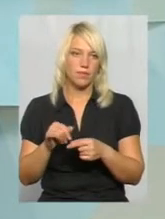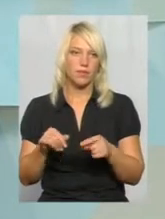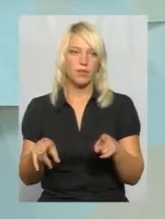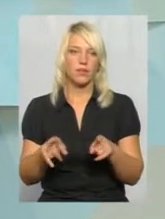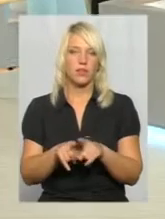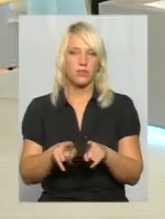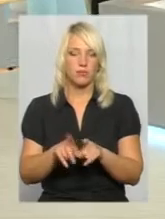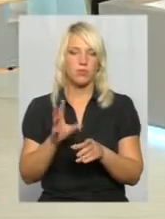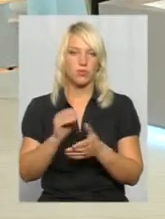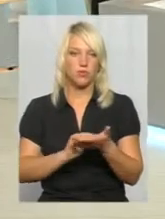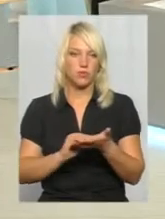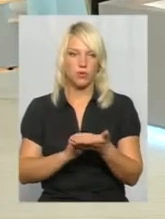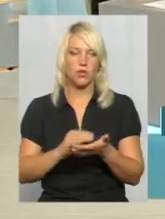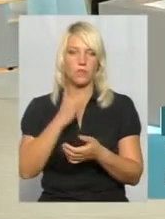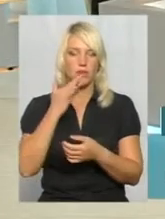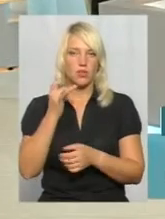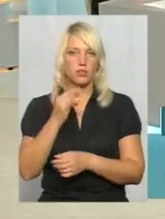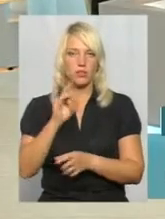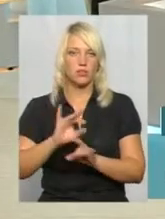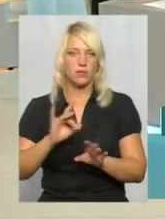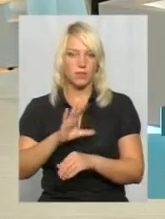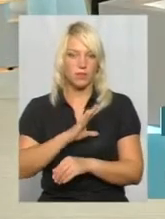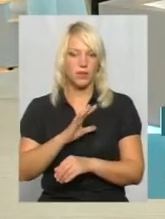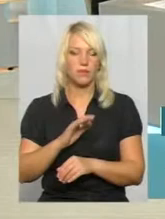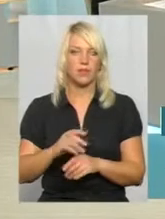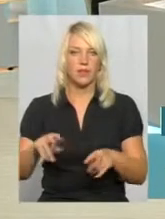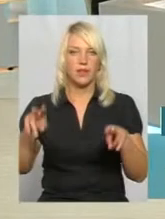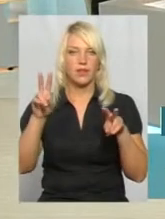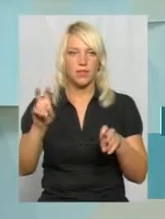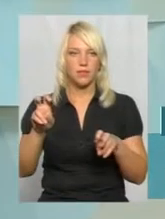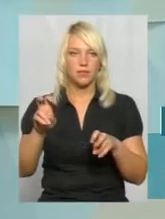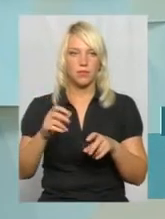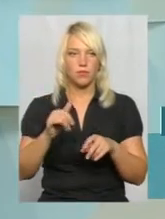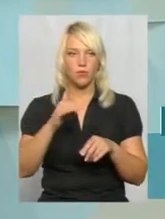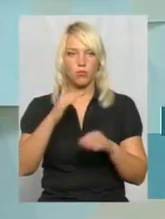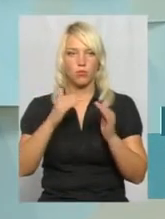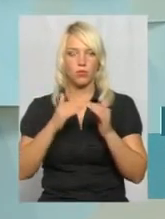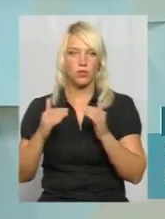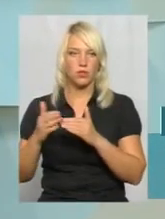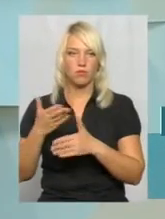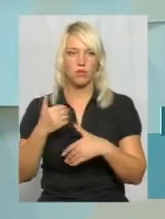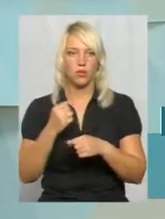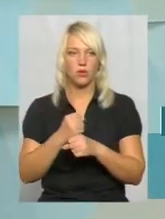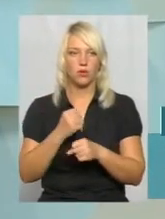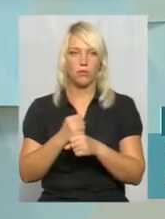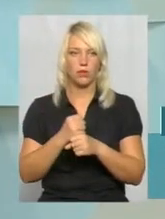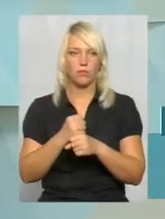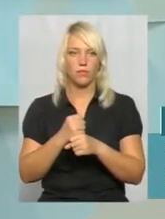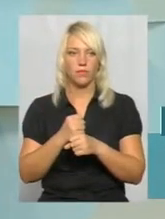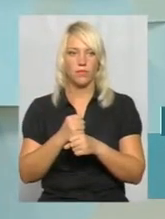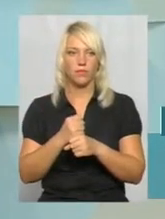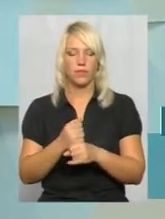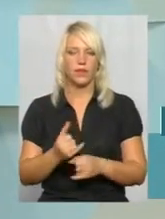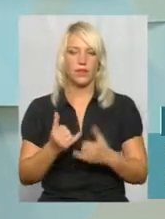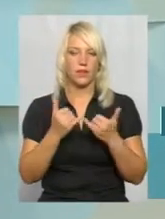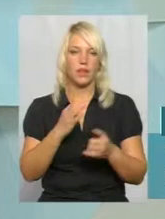я повторюсь, що ми це не один раз говорили, капітальні ремонти по будинках ми робимо як для ОСББ, так і